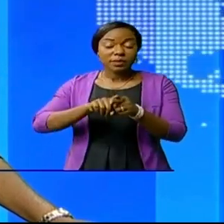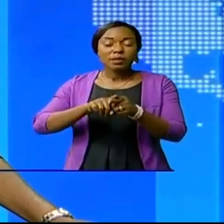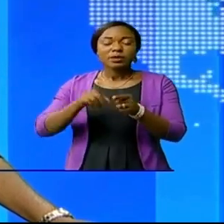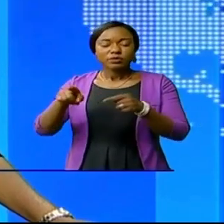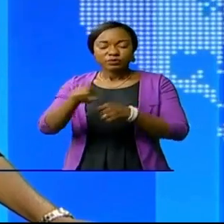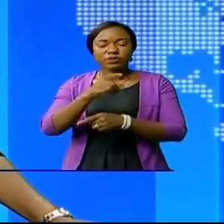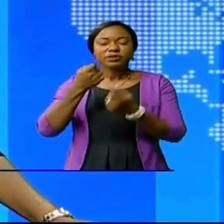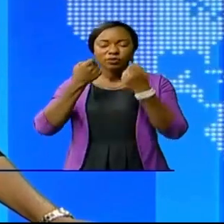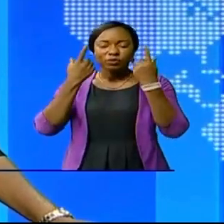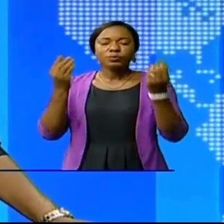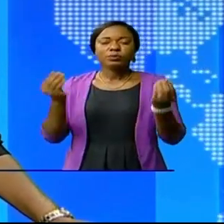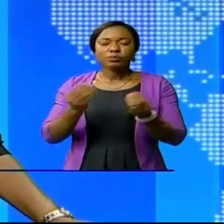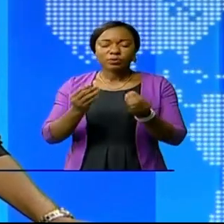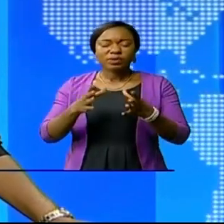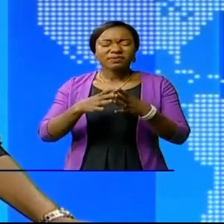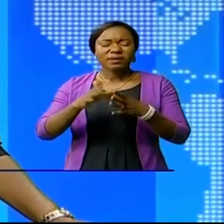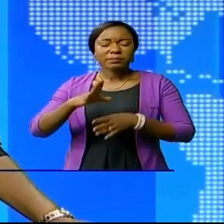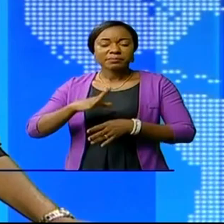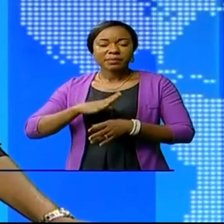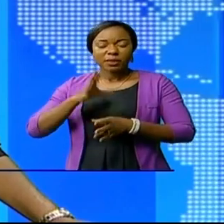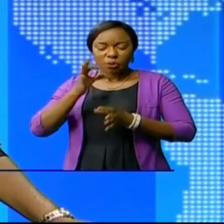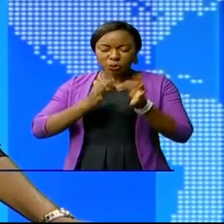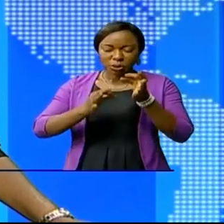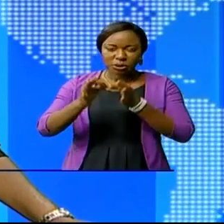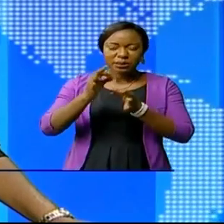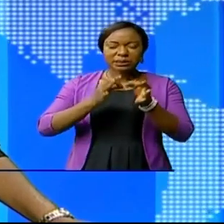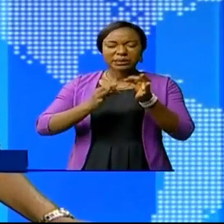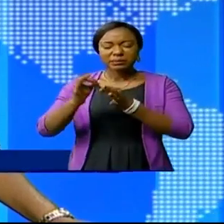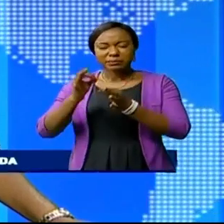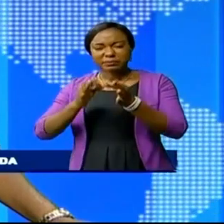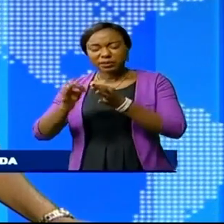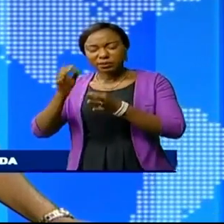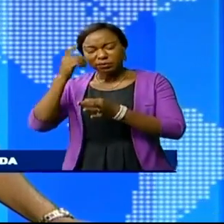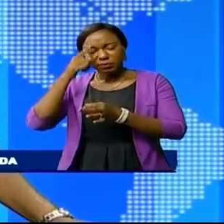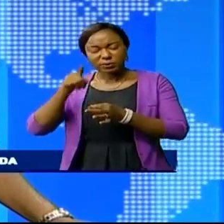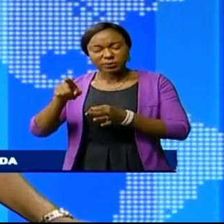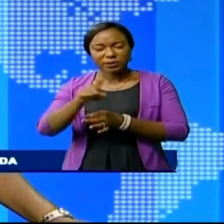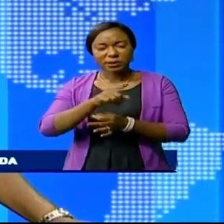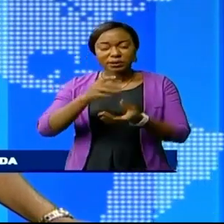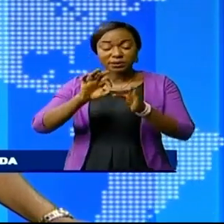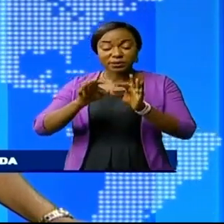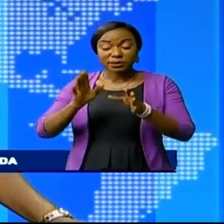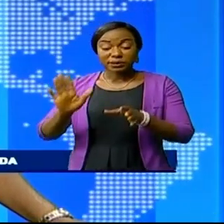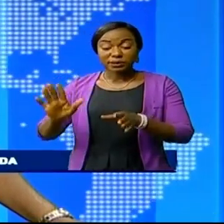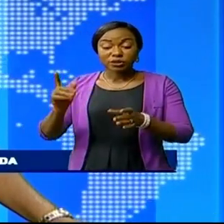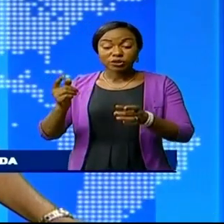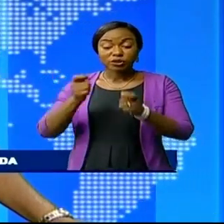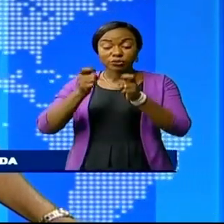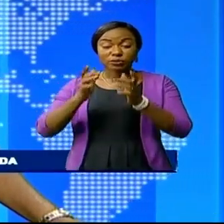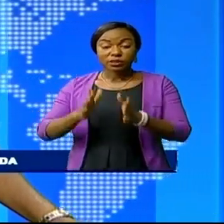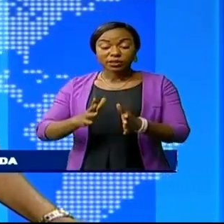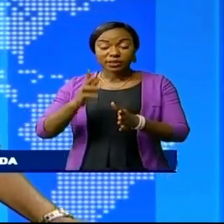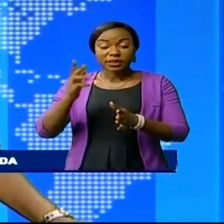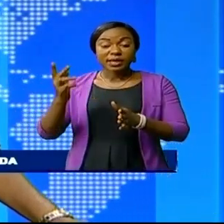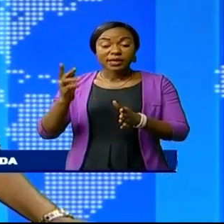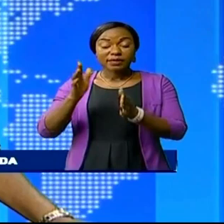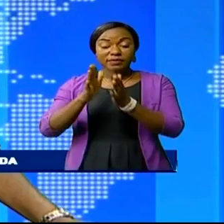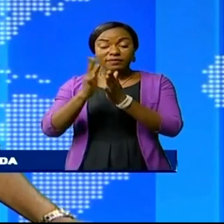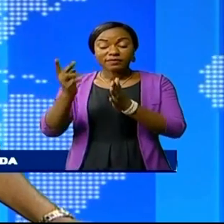compris qu'aussi avec cette triste nouvelle que nous terminons ce journal à 20 heures.